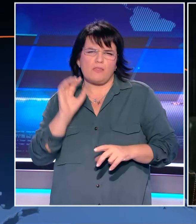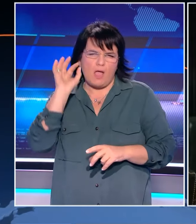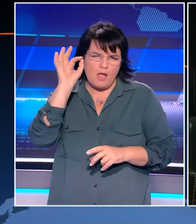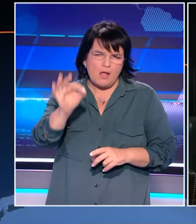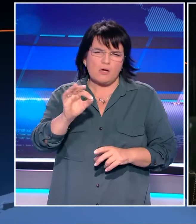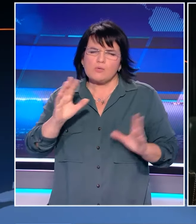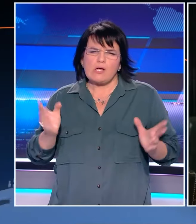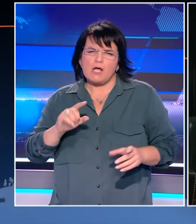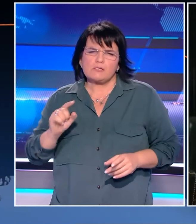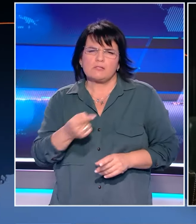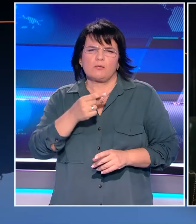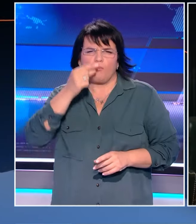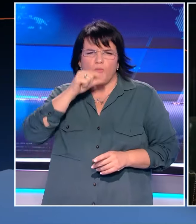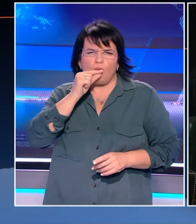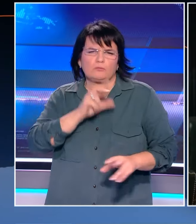έρθουν στους πούτινες,